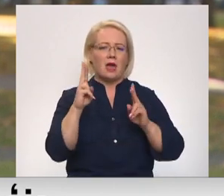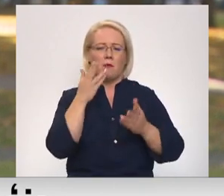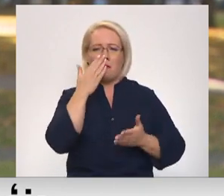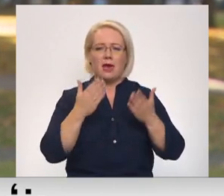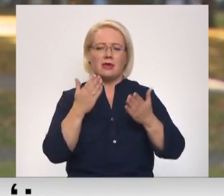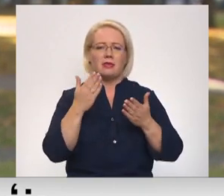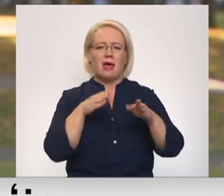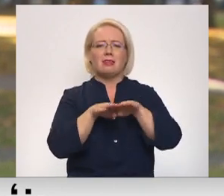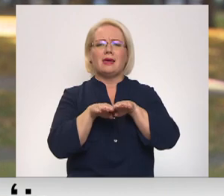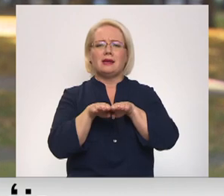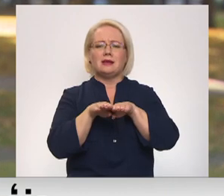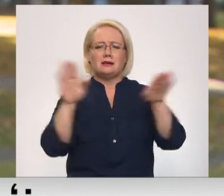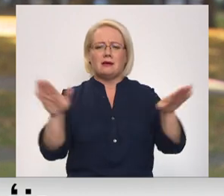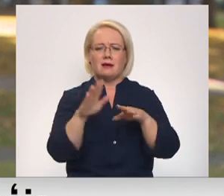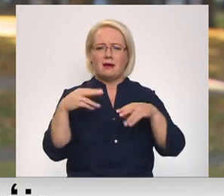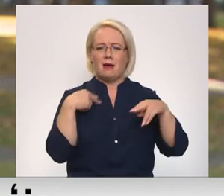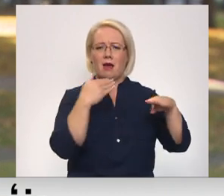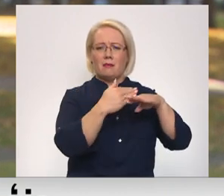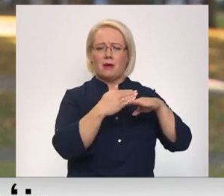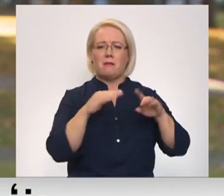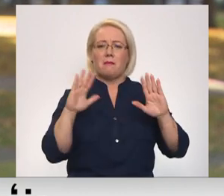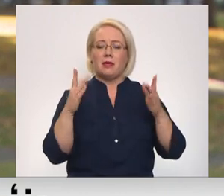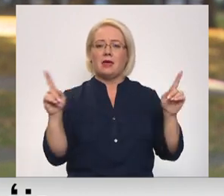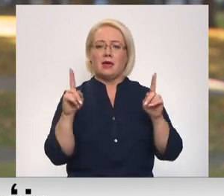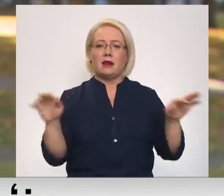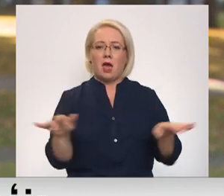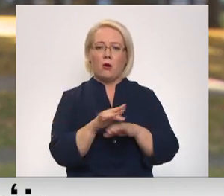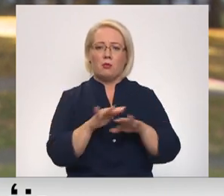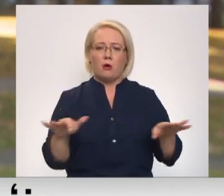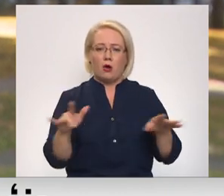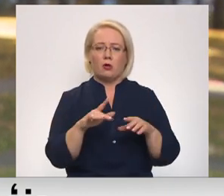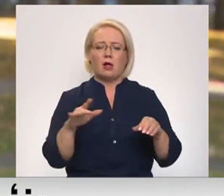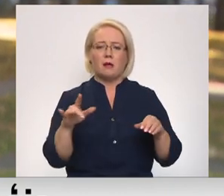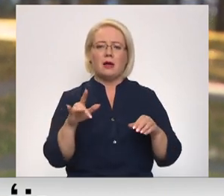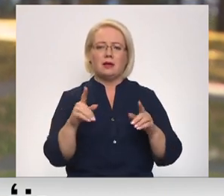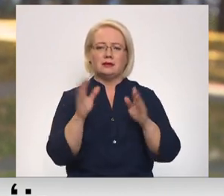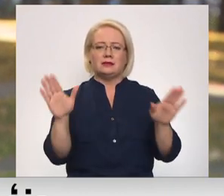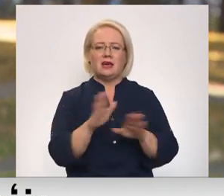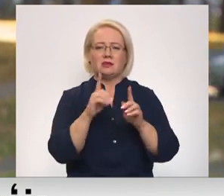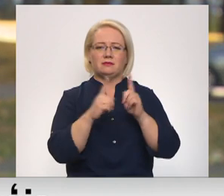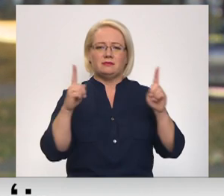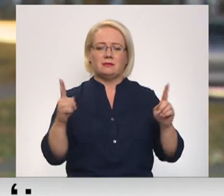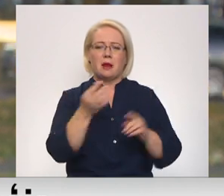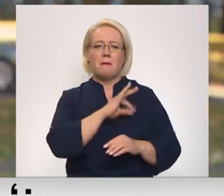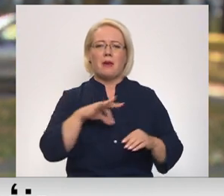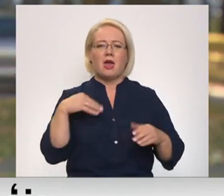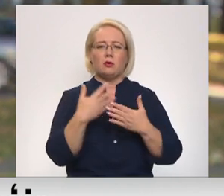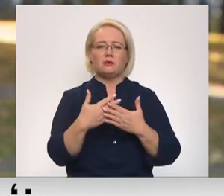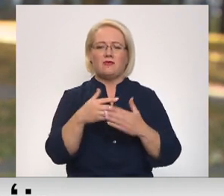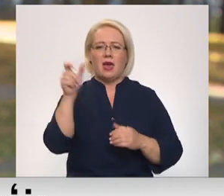Taču ir Raimonda Paula dziesma ciklus pērļu zvenieks un viena no skaistākajām ciklus dziesmām ir